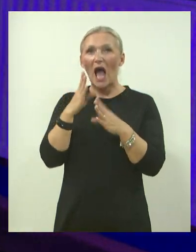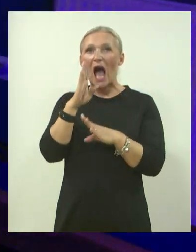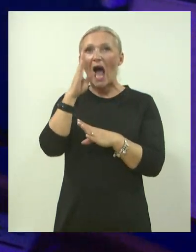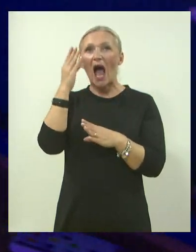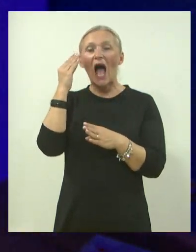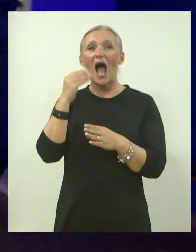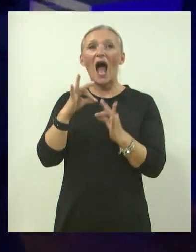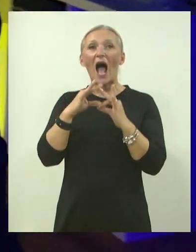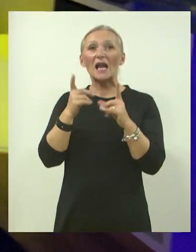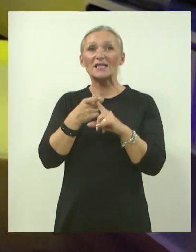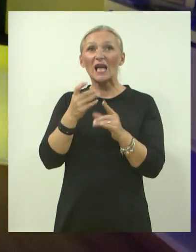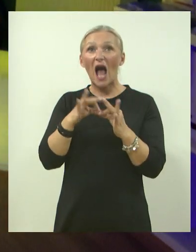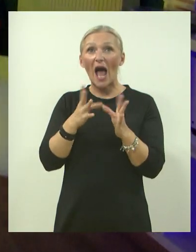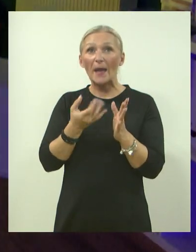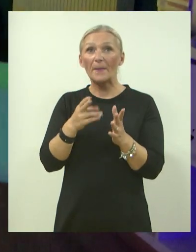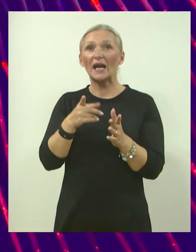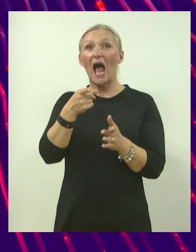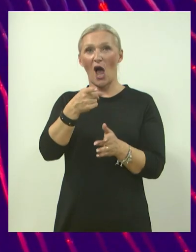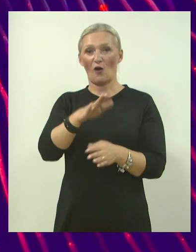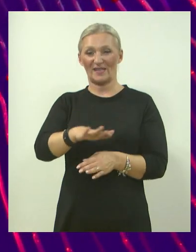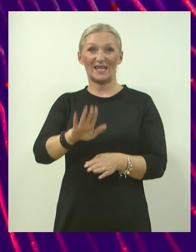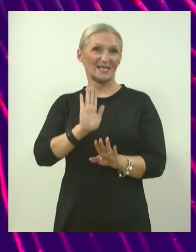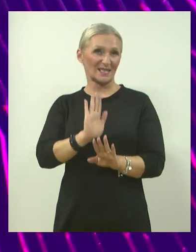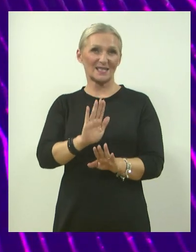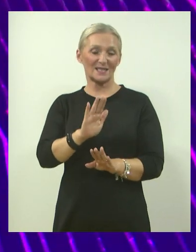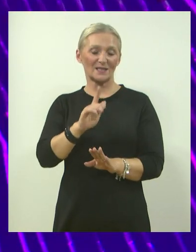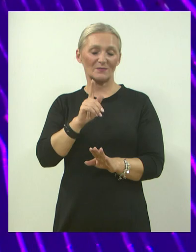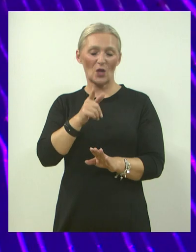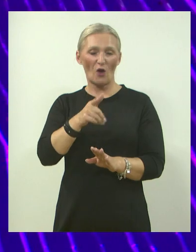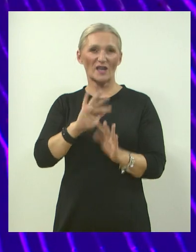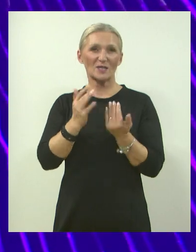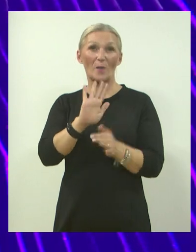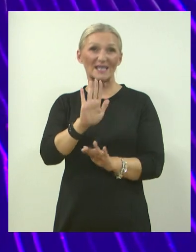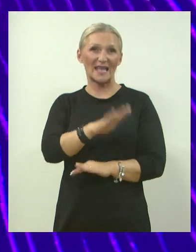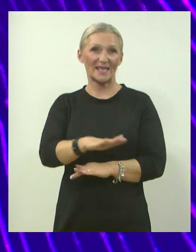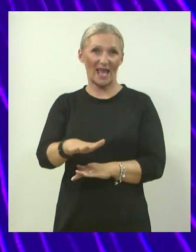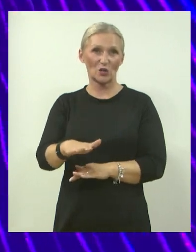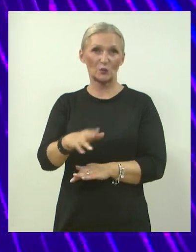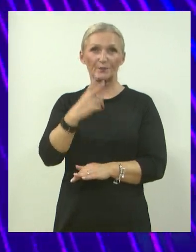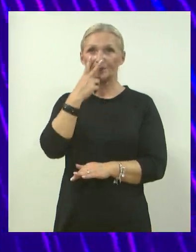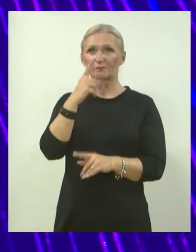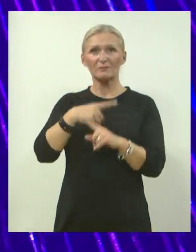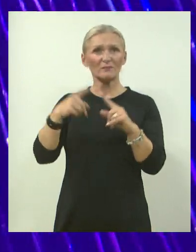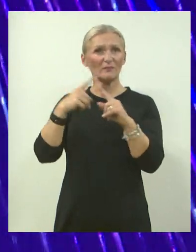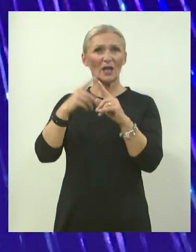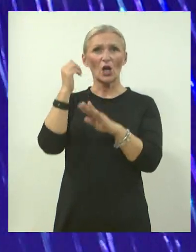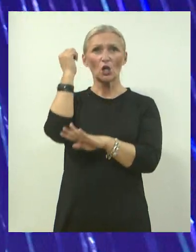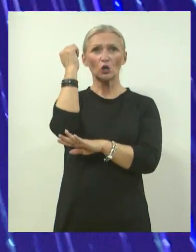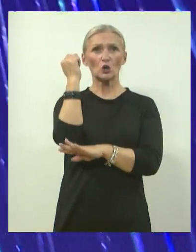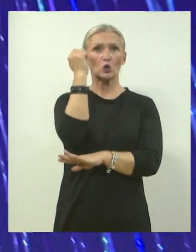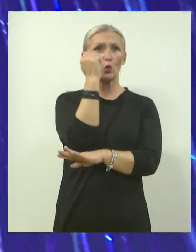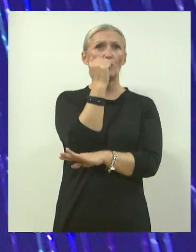bolest. No velim, ova didaktika je primjerena isključivo djeci. Vidjet ćete gori, tu su različiti stupovi sa